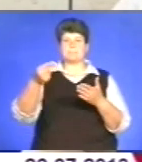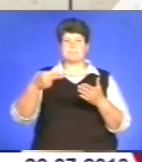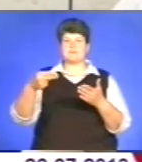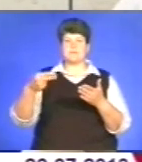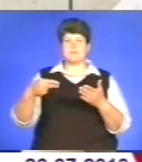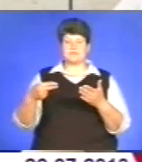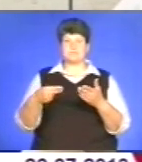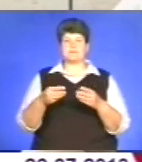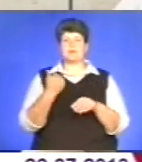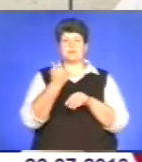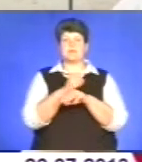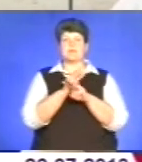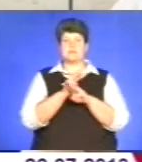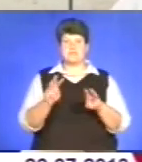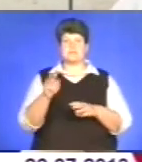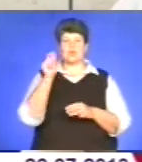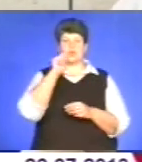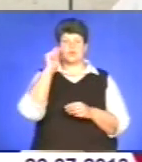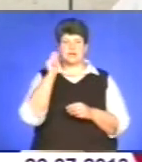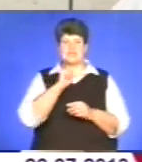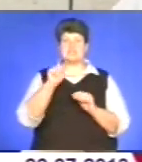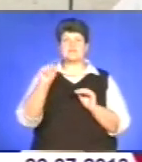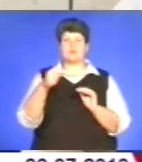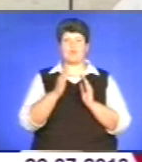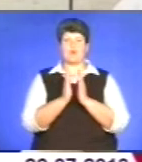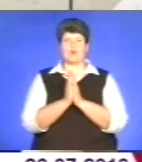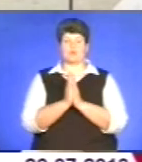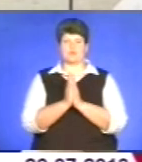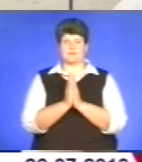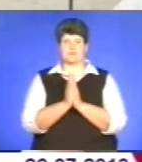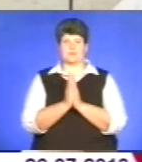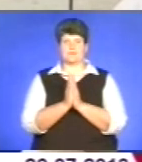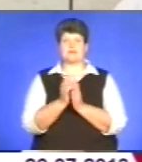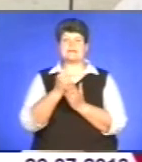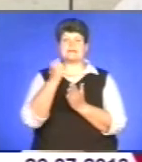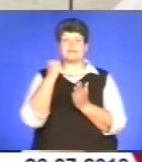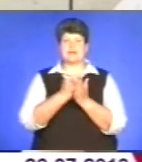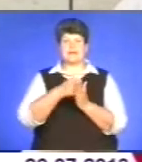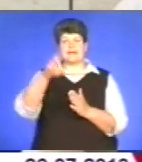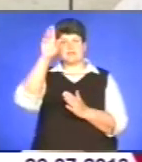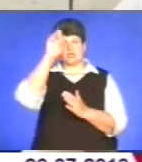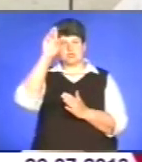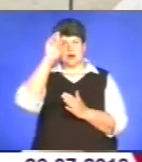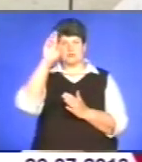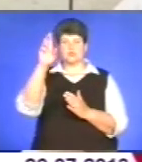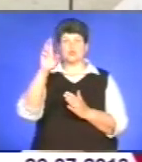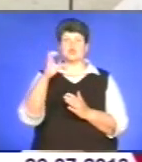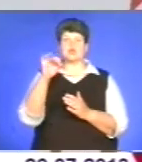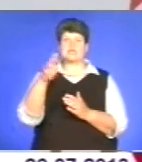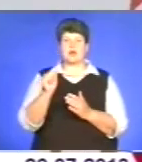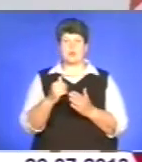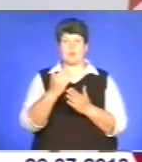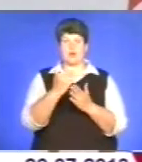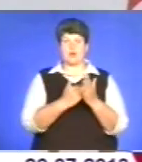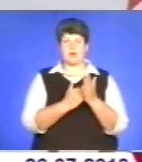-міністра України з вимогою затвердити державну соціальну програму.